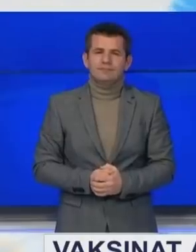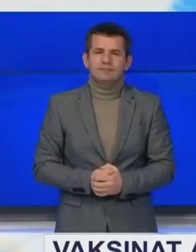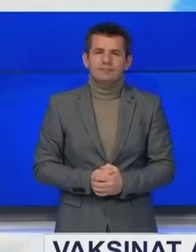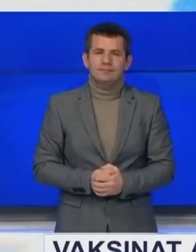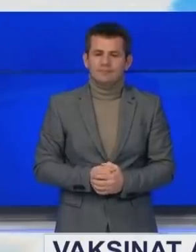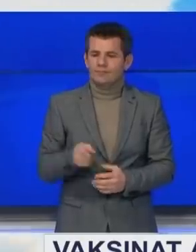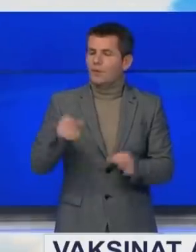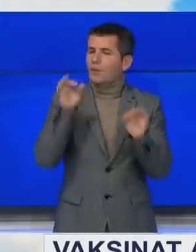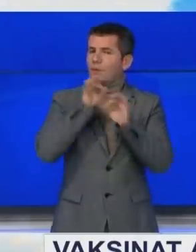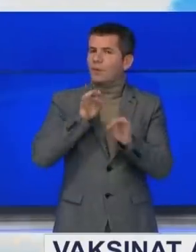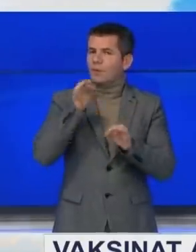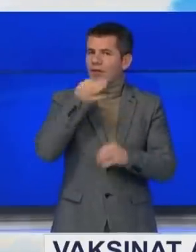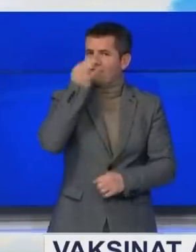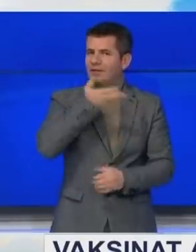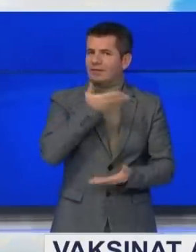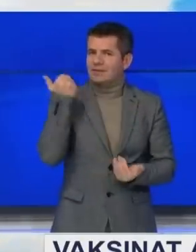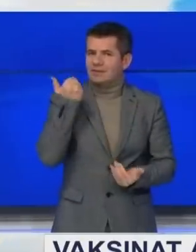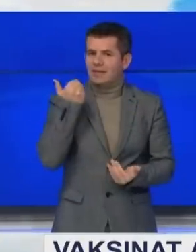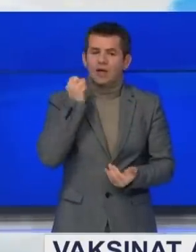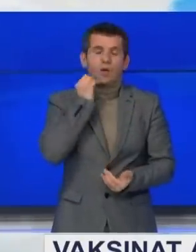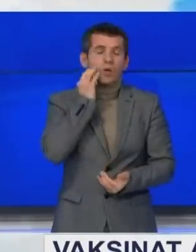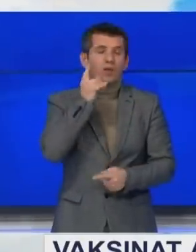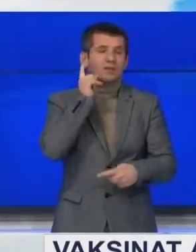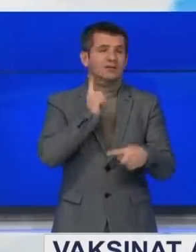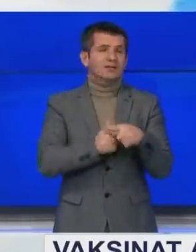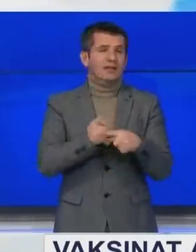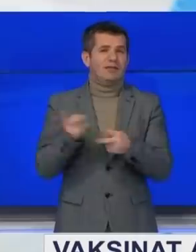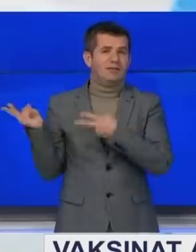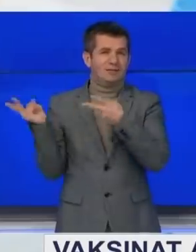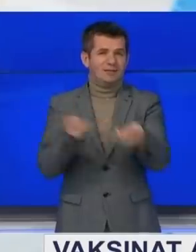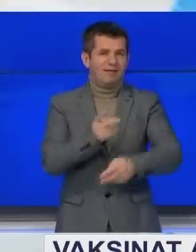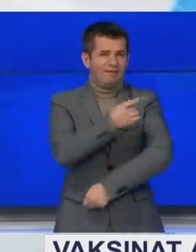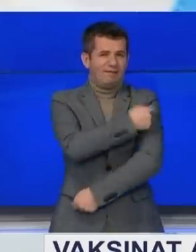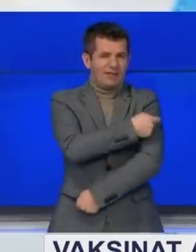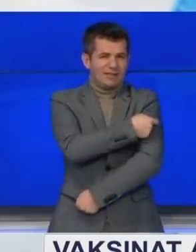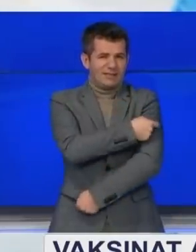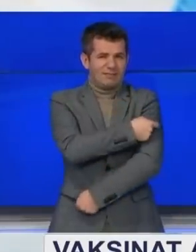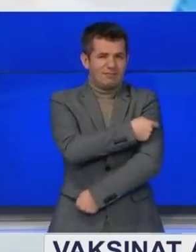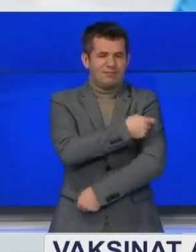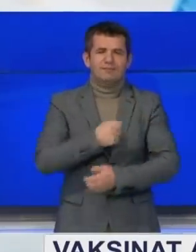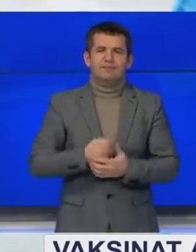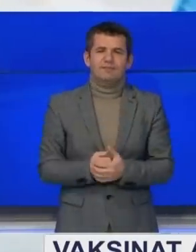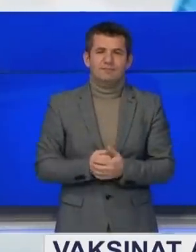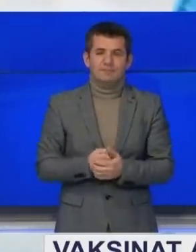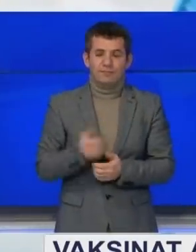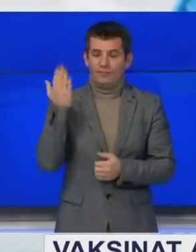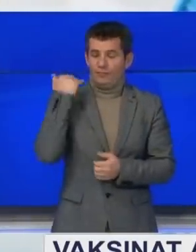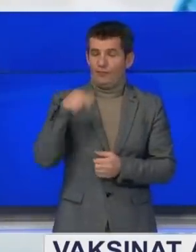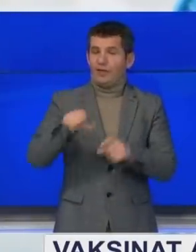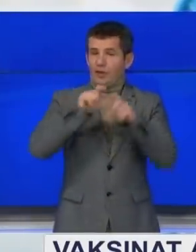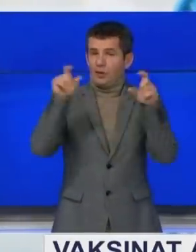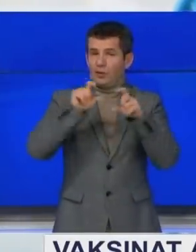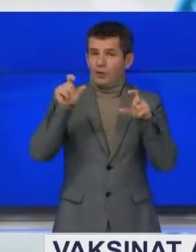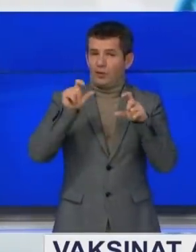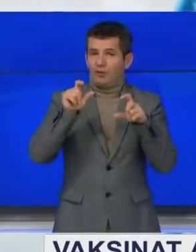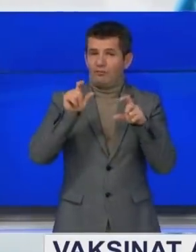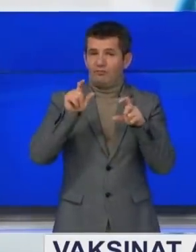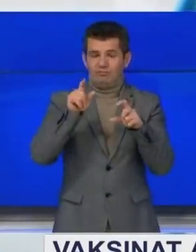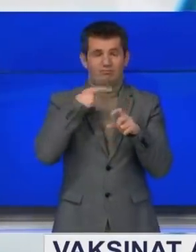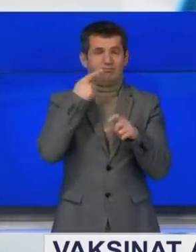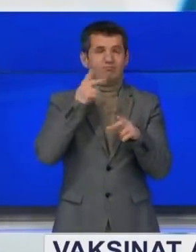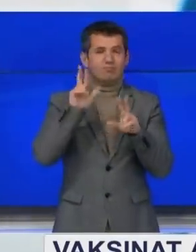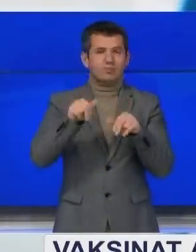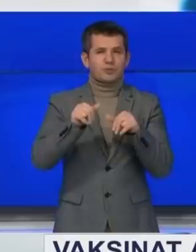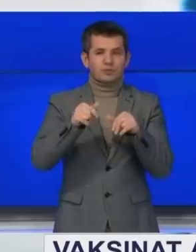Ende nuk dihen dë një datë të sakt se kur Kosovë do të funizohet me vakcinat anti-COVID. Anise institucionit e shëndesis kosovare